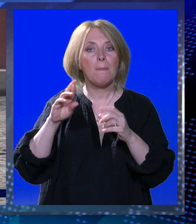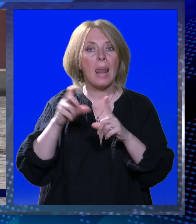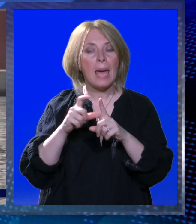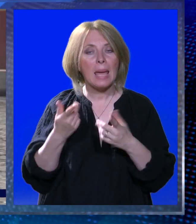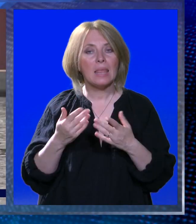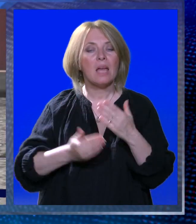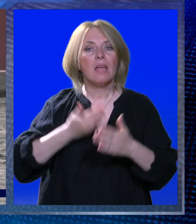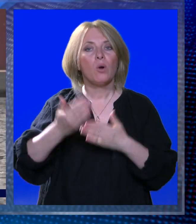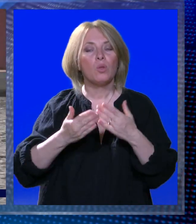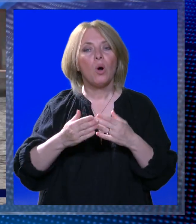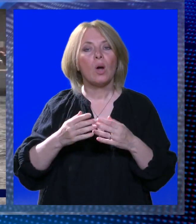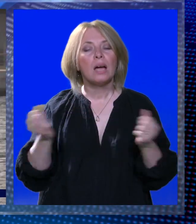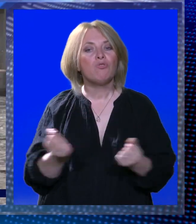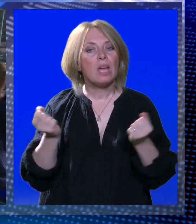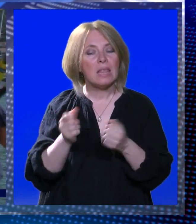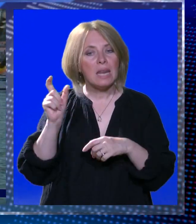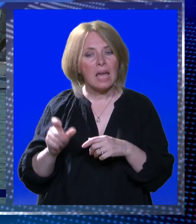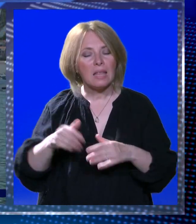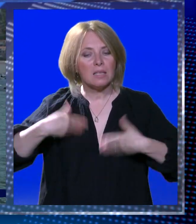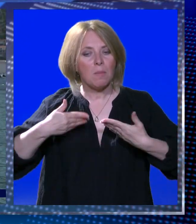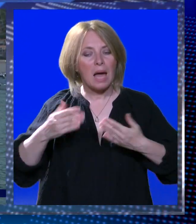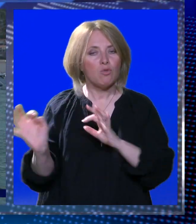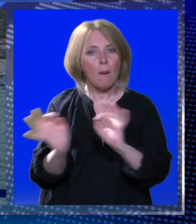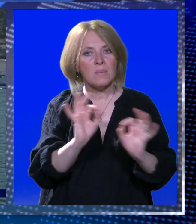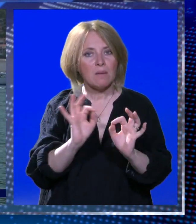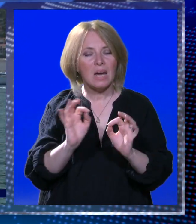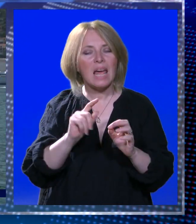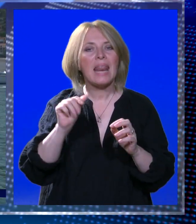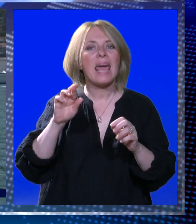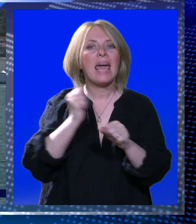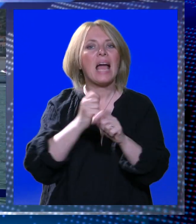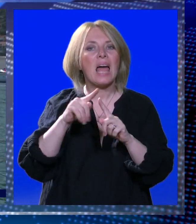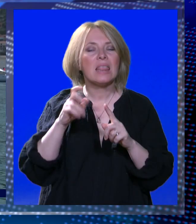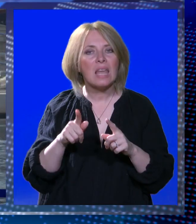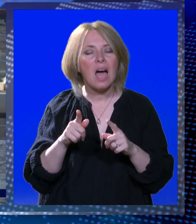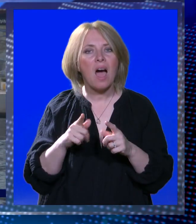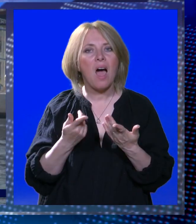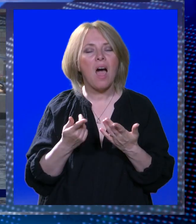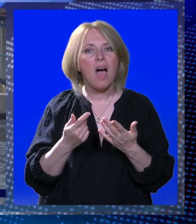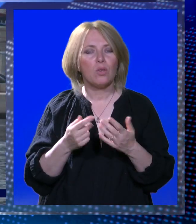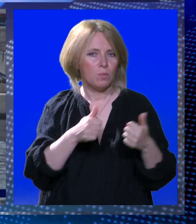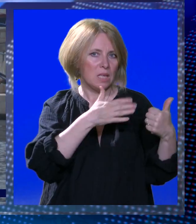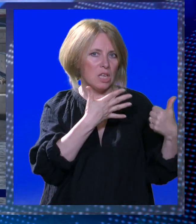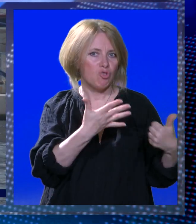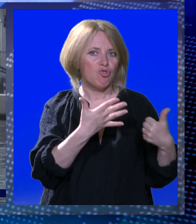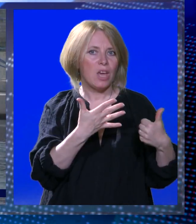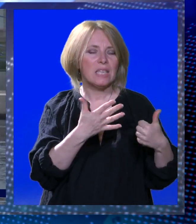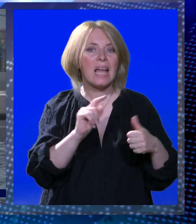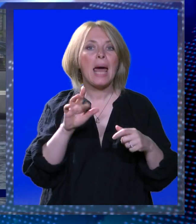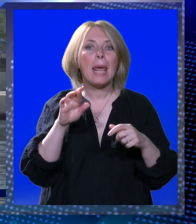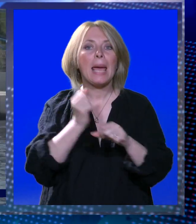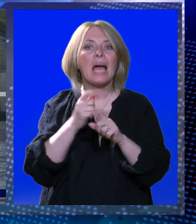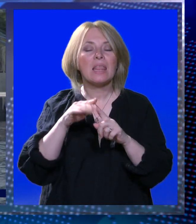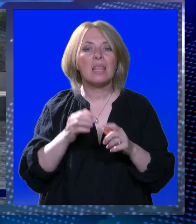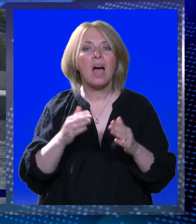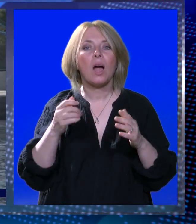Bled, a trener Čondrić s mlađima radi i priprema ih za regatu u posljedari u Zadru, koja će biti i šesta regata Kupa